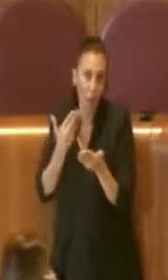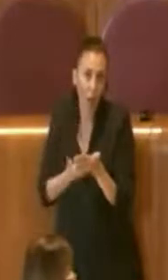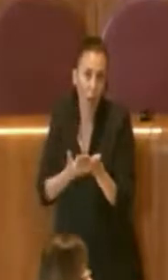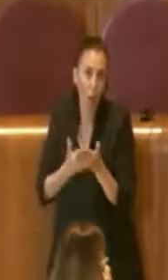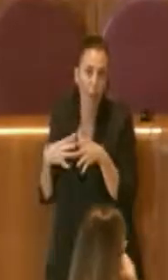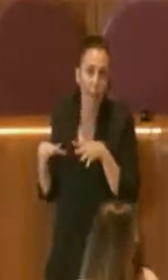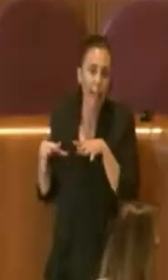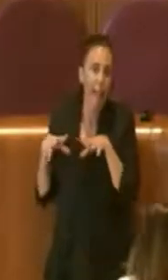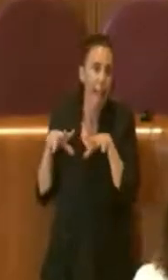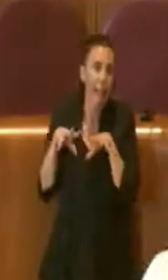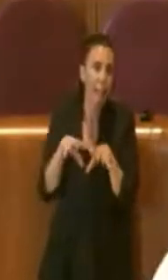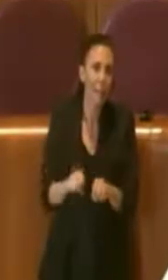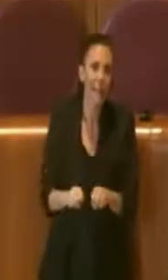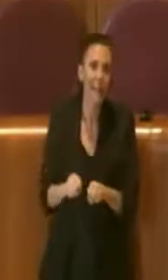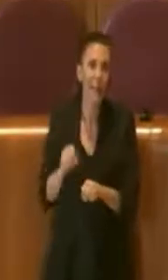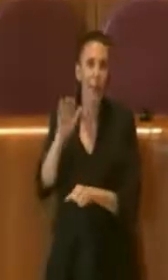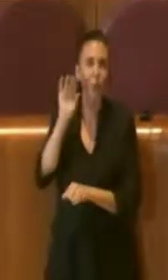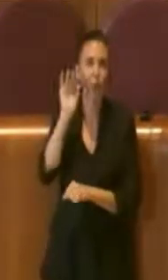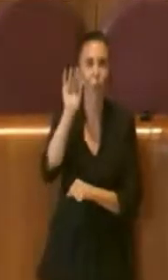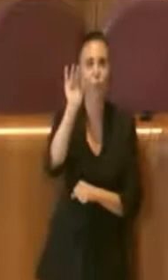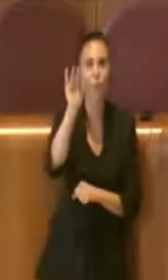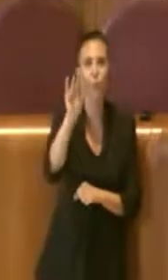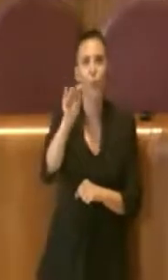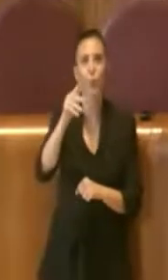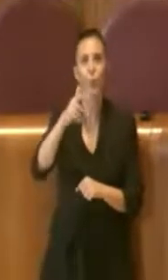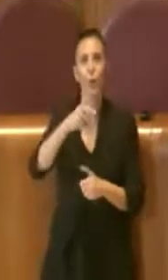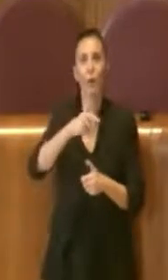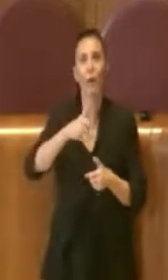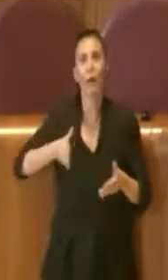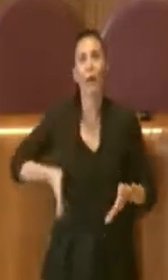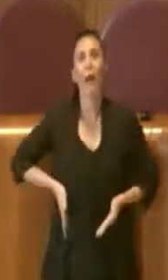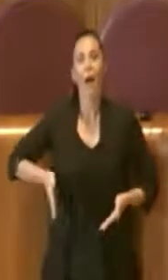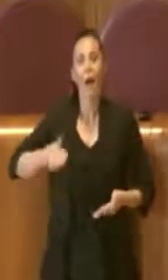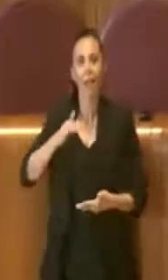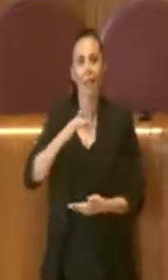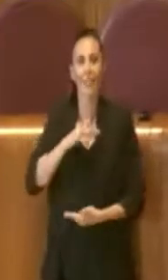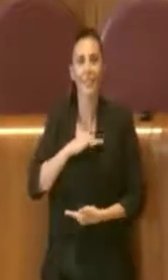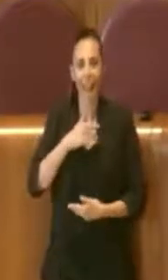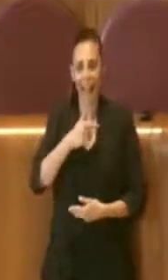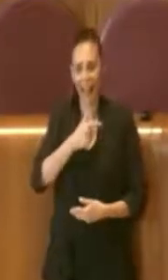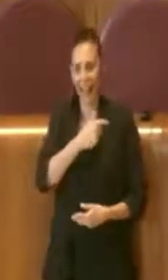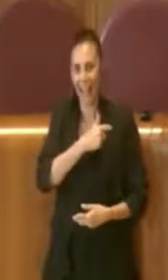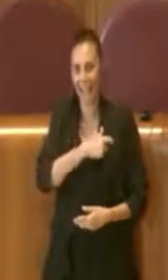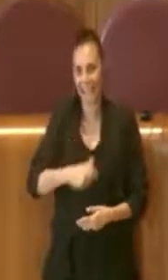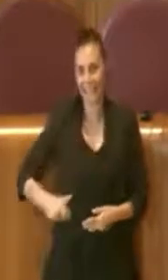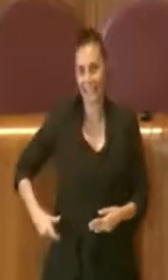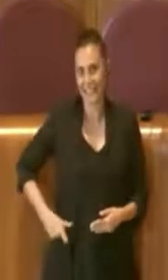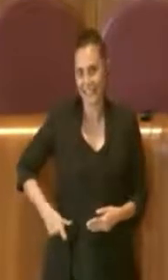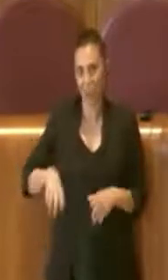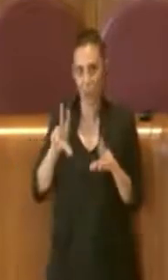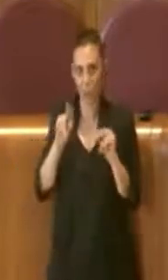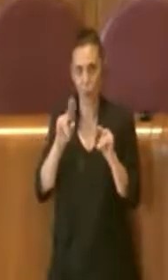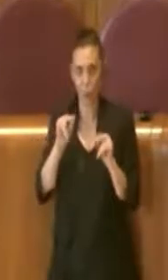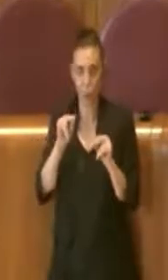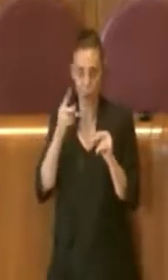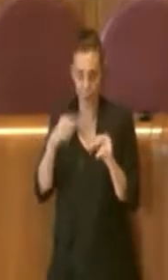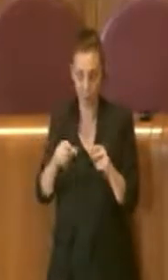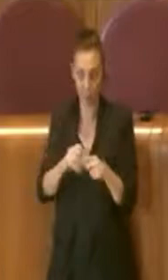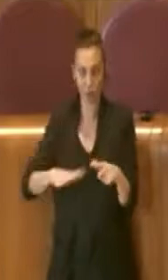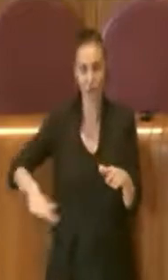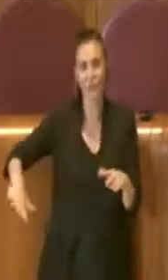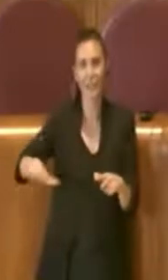impegno da parte dei prossimi candidati a sindaco di questa città anche perché